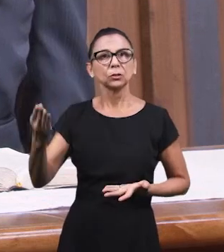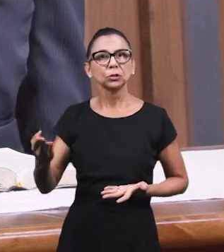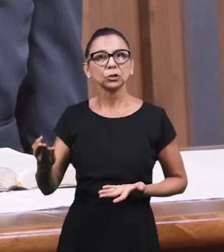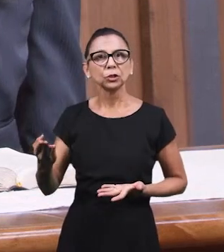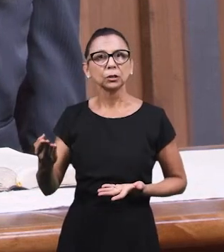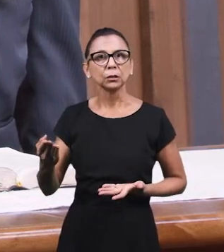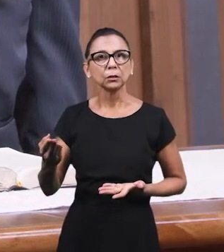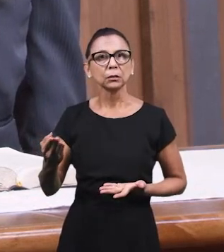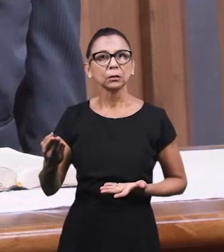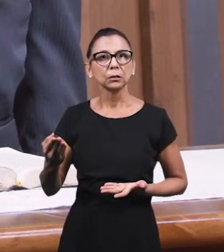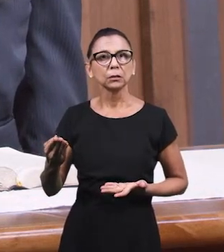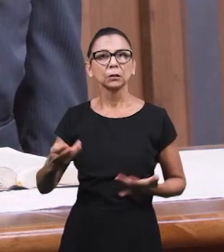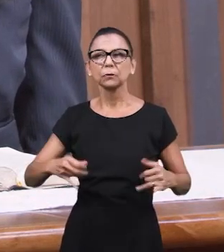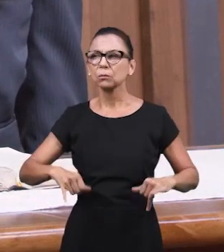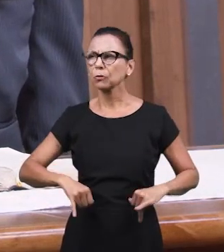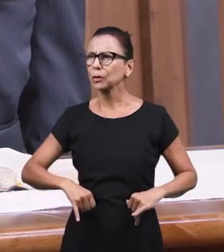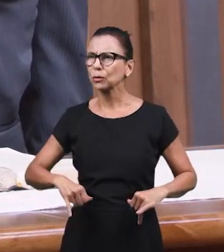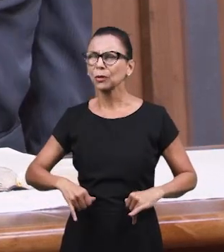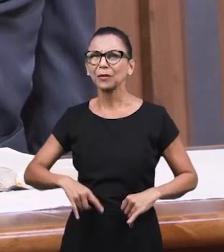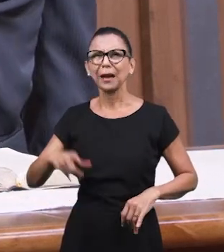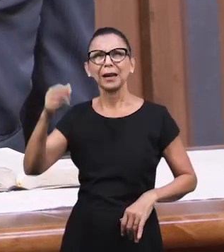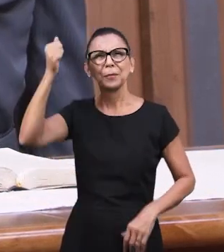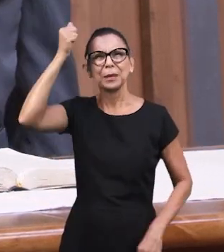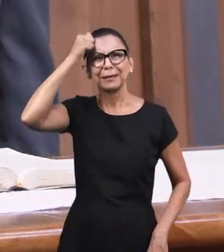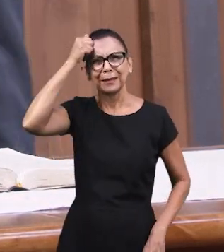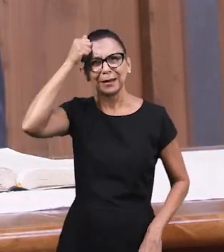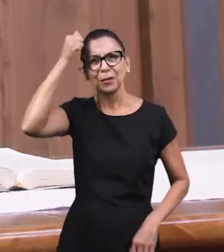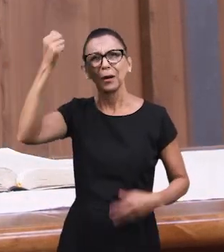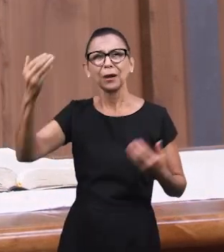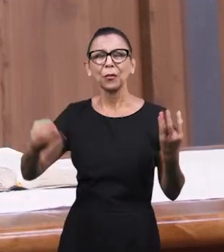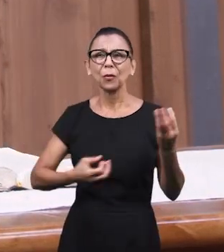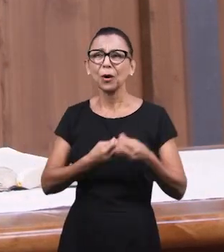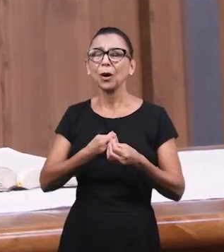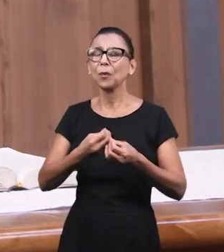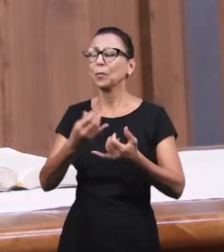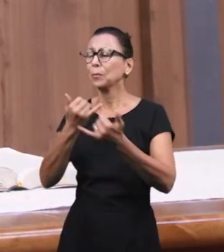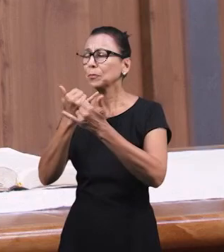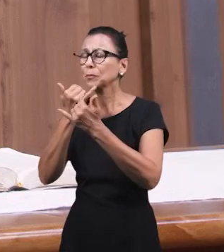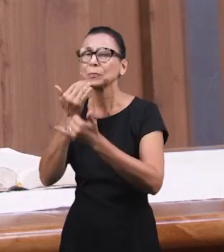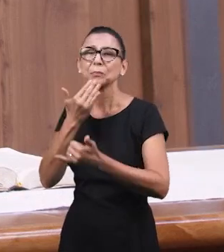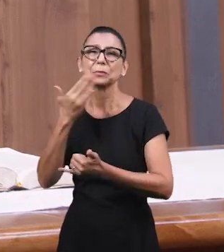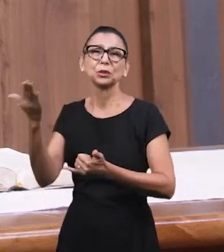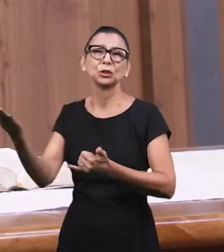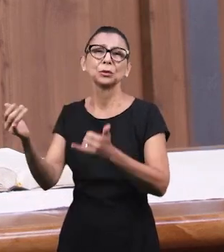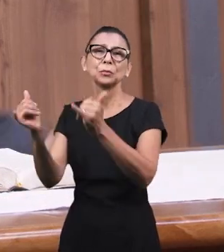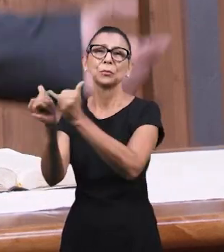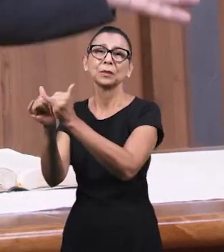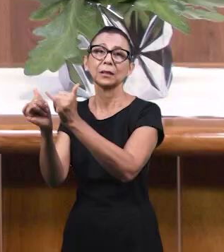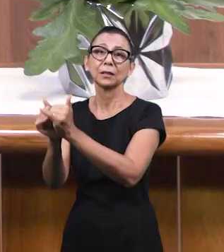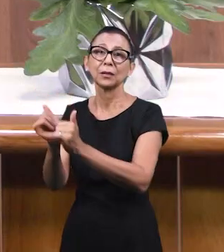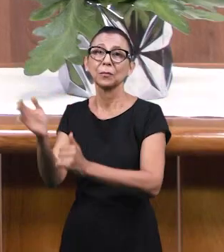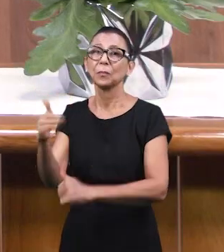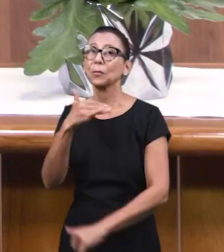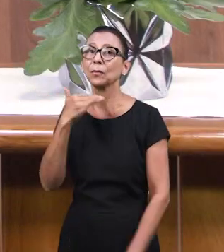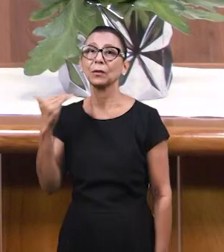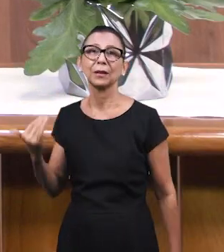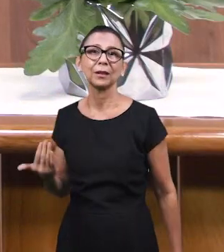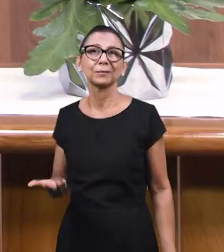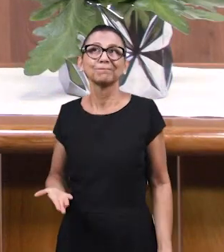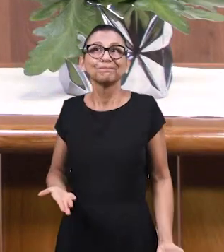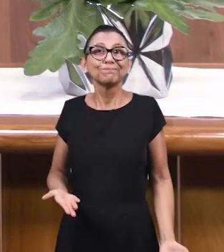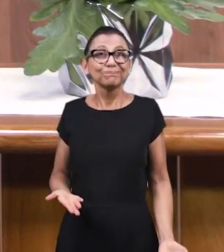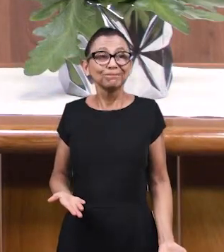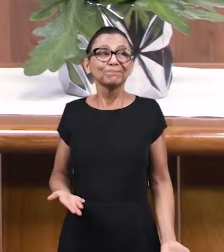согрешила. ты попросила прощения Бога. Бог прощает. Некоторые вещи нам нужно